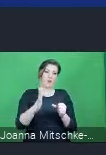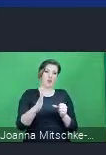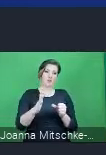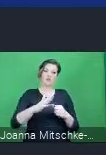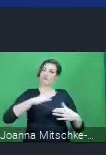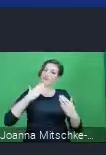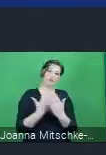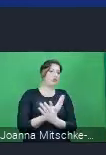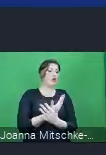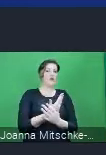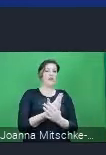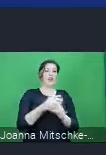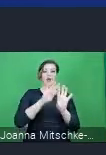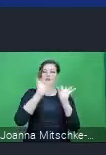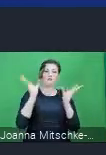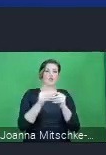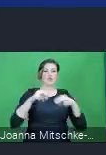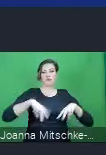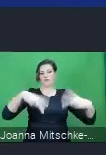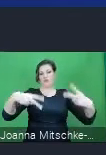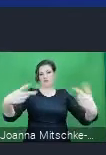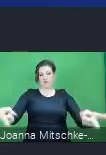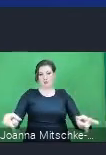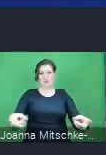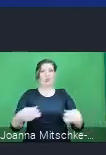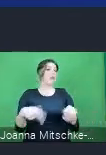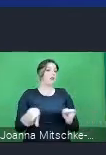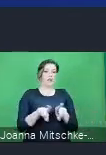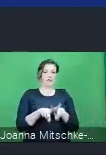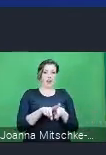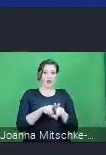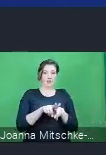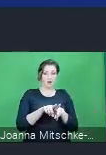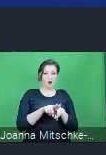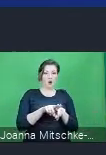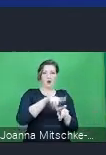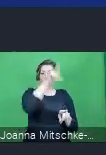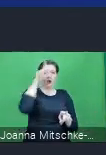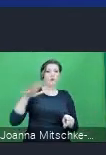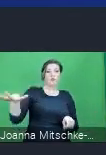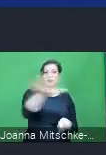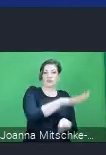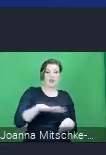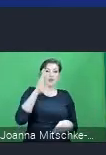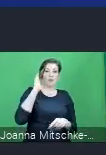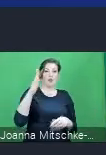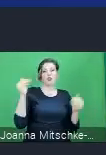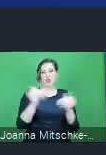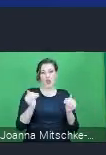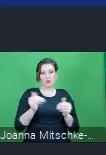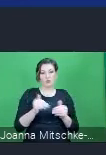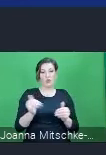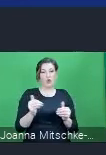produkcyjnej wraz z e-usługami dla obywateli, którzy na przykład będą mogli w wygodny sposób poprzez aplikację zamówić